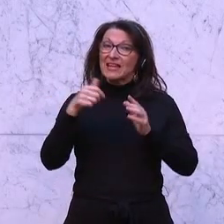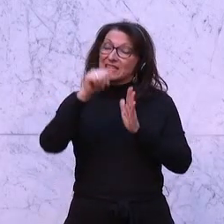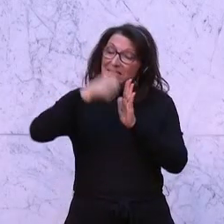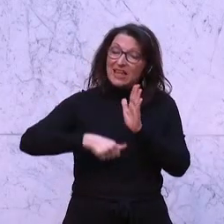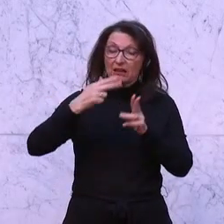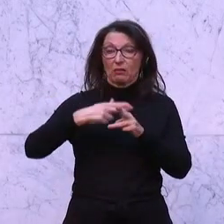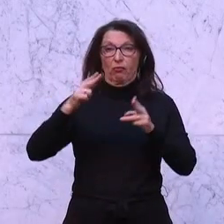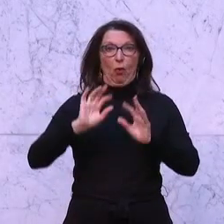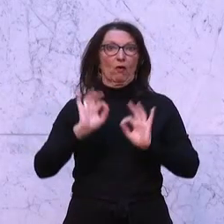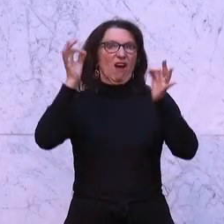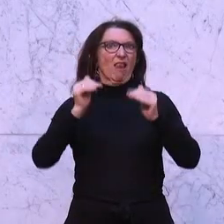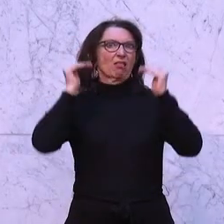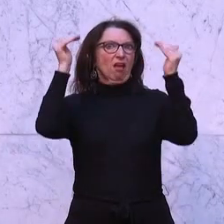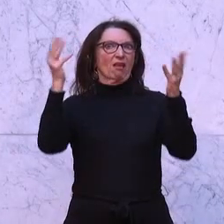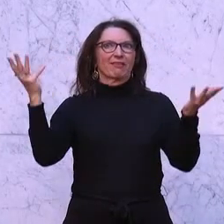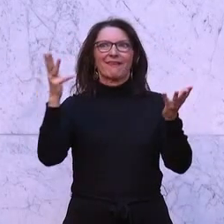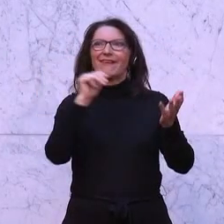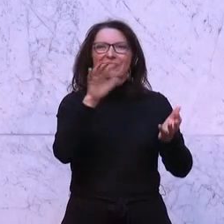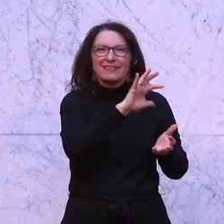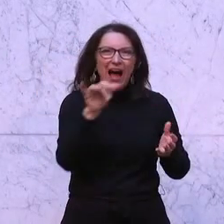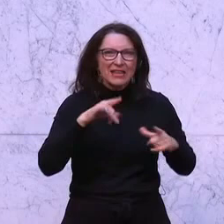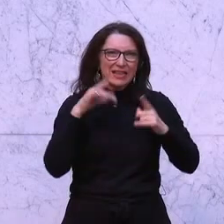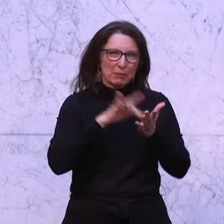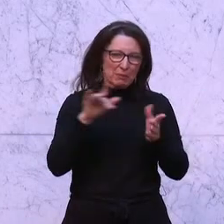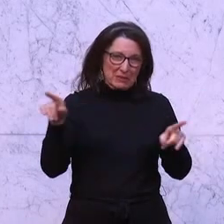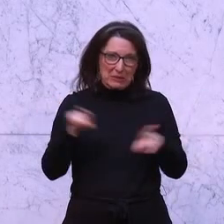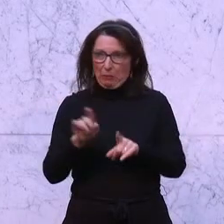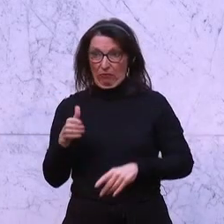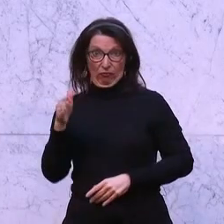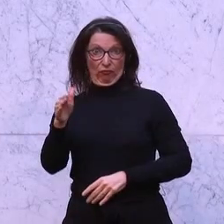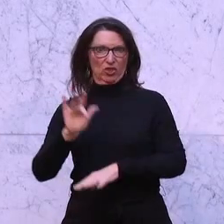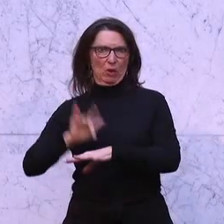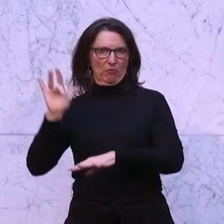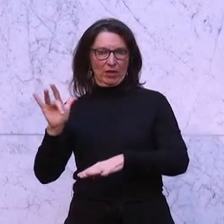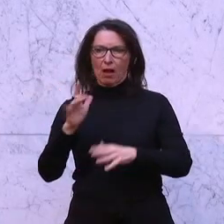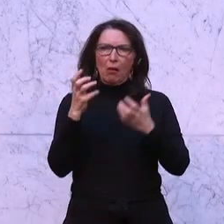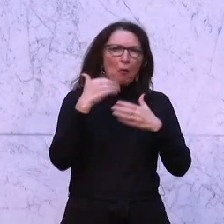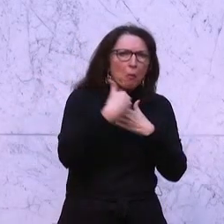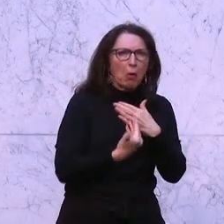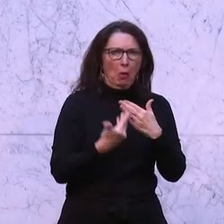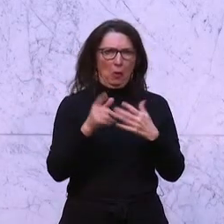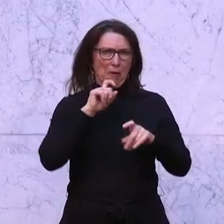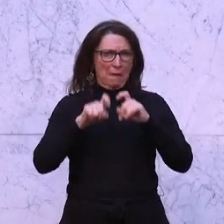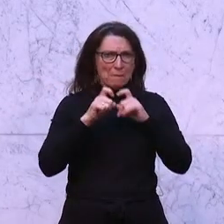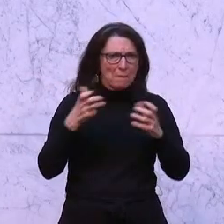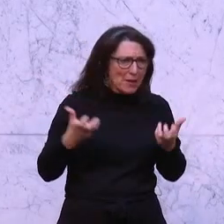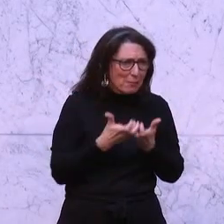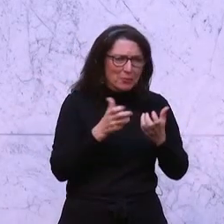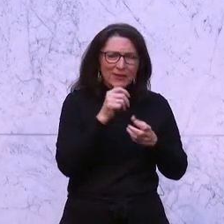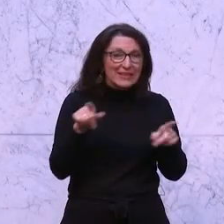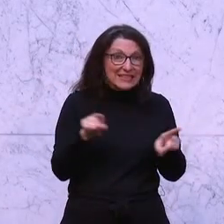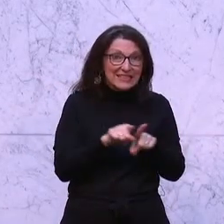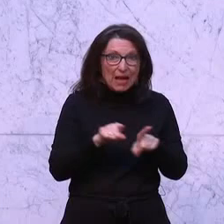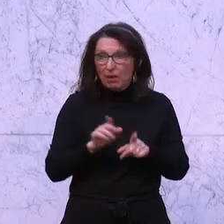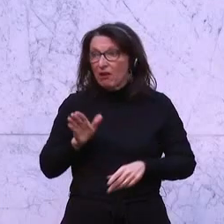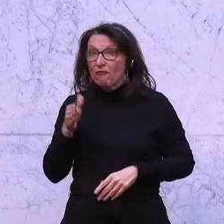jedes Lebensmittel wie rohen Fisch bewerten. Ein Brot, ein Milch, Milchprodukte können wir nicht gleich bewerten wie